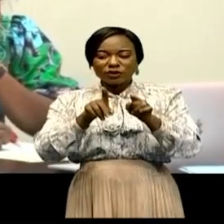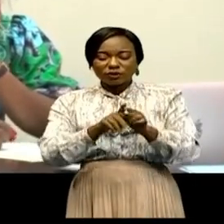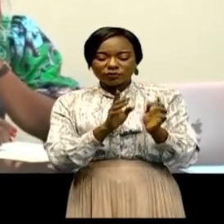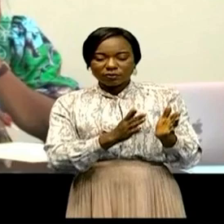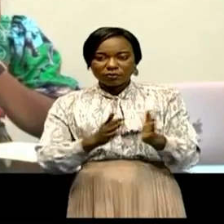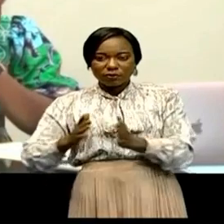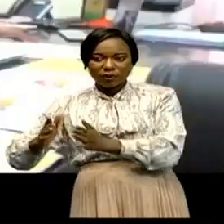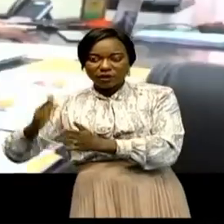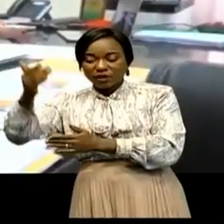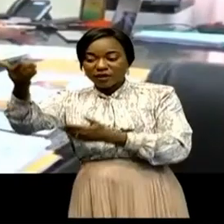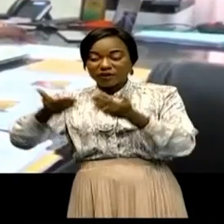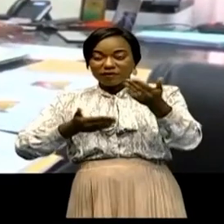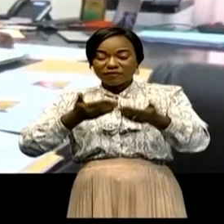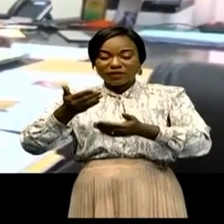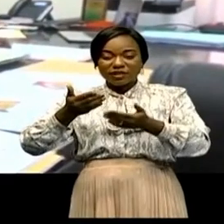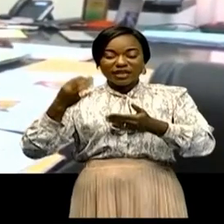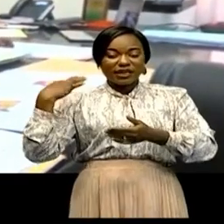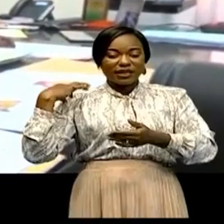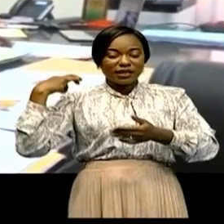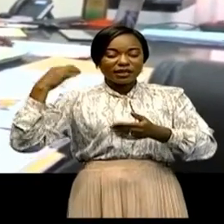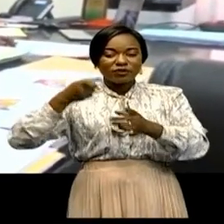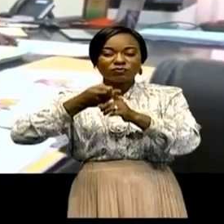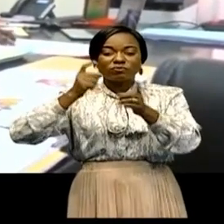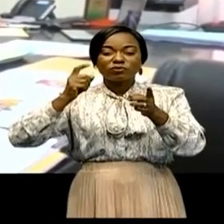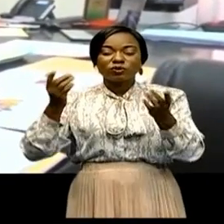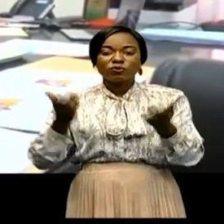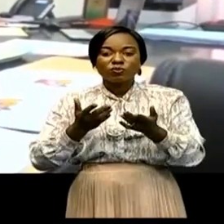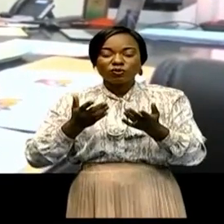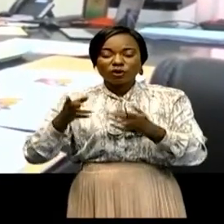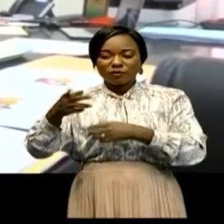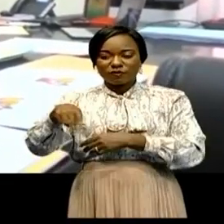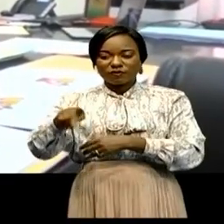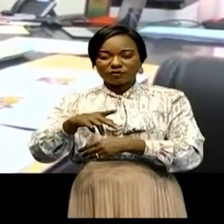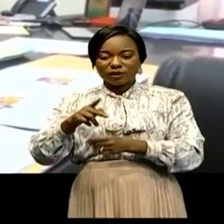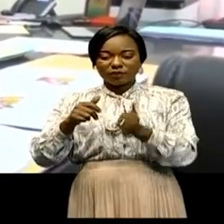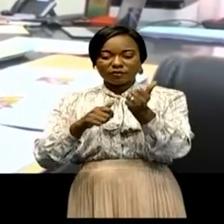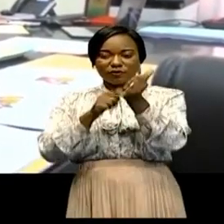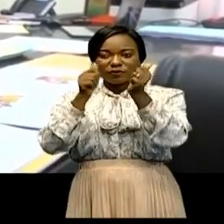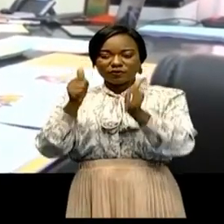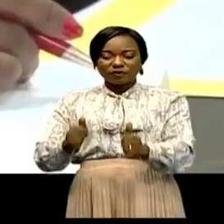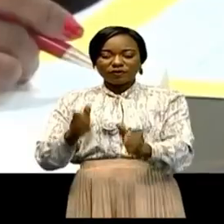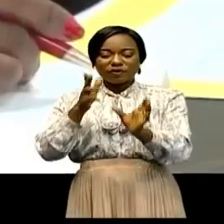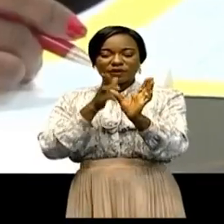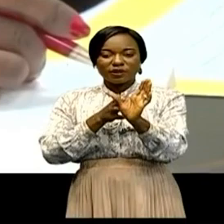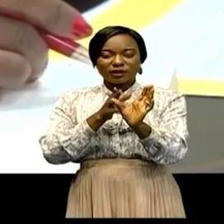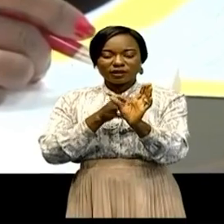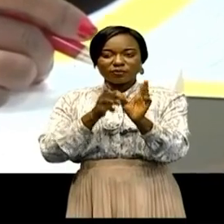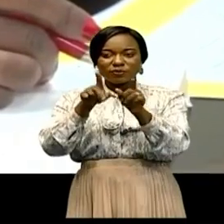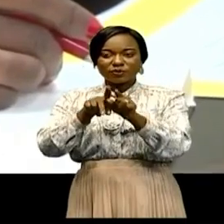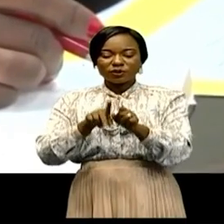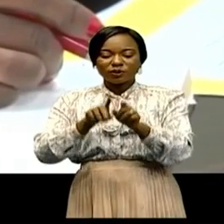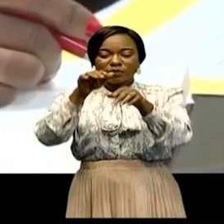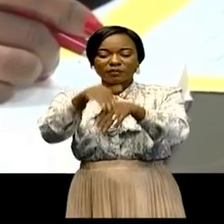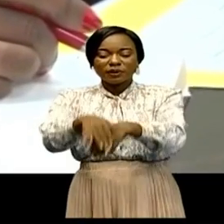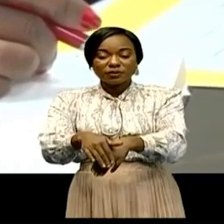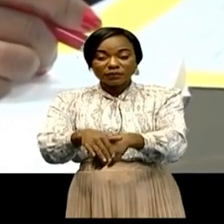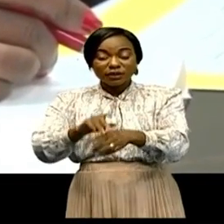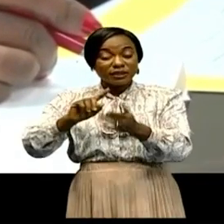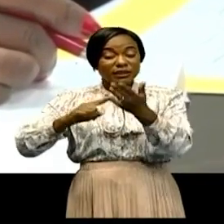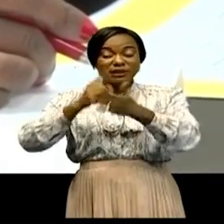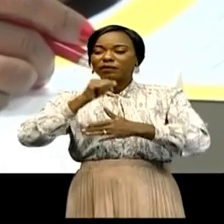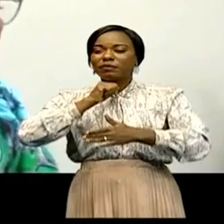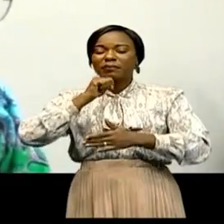'inviter à Kinshasa les délégations provinciales des personnes vivant avec handicap pour non seulement prendre part à la manifestation